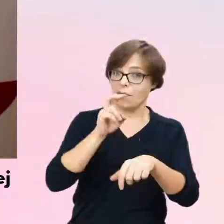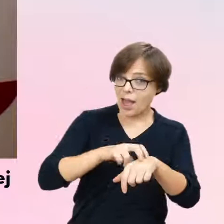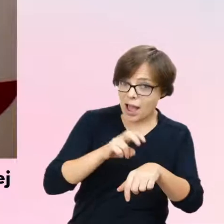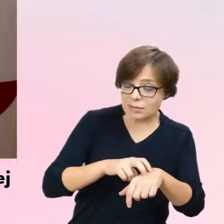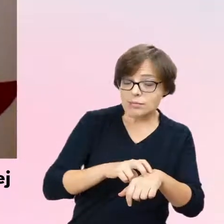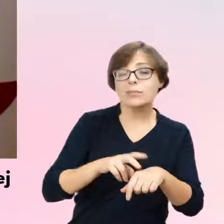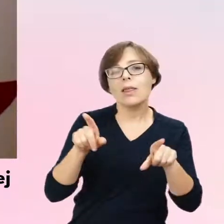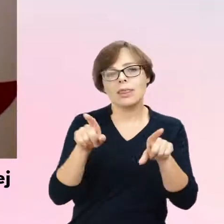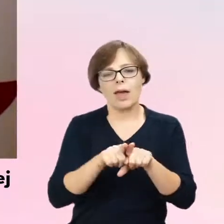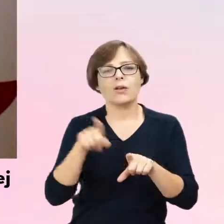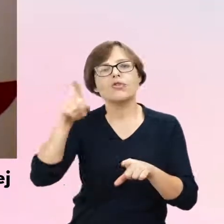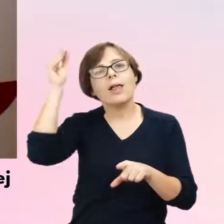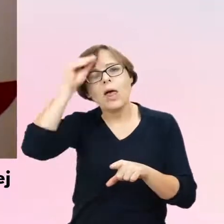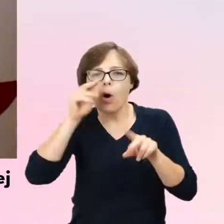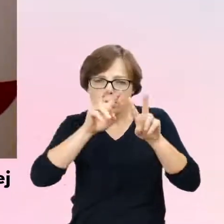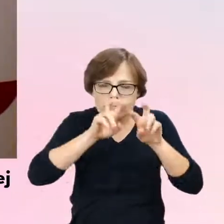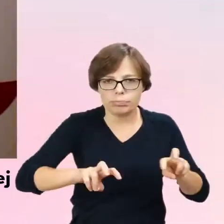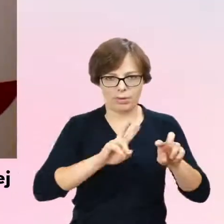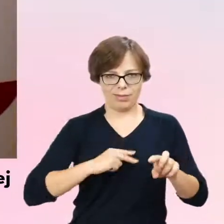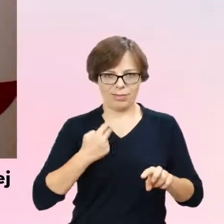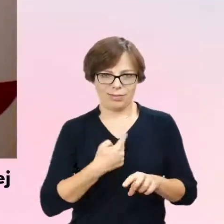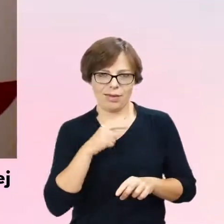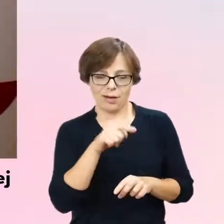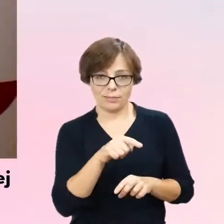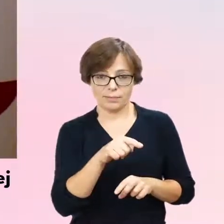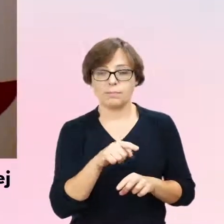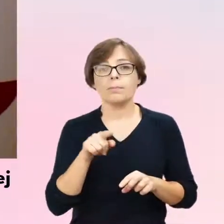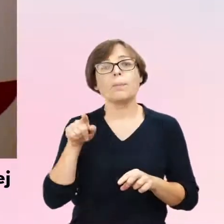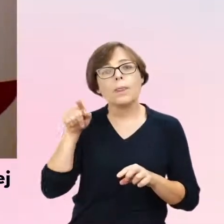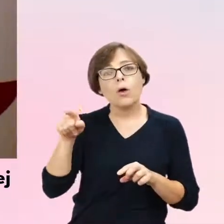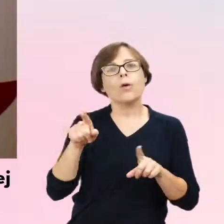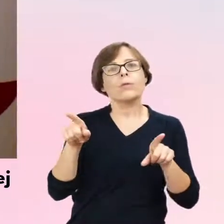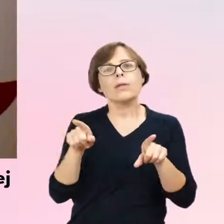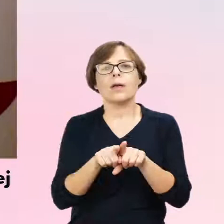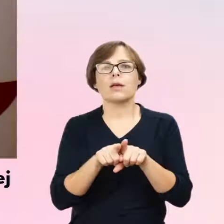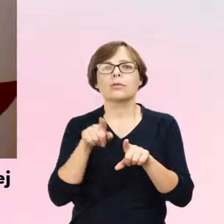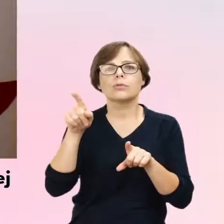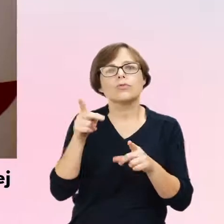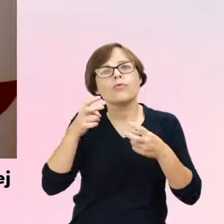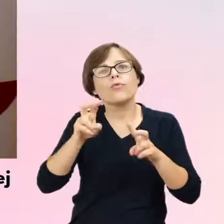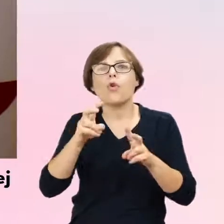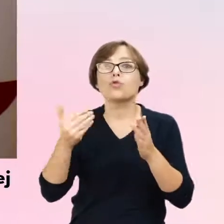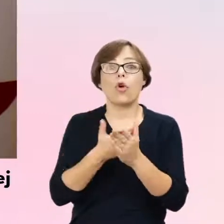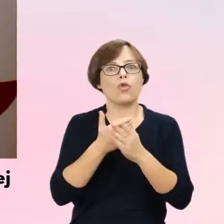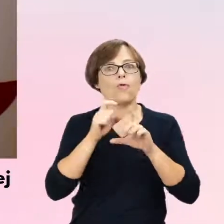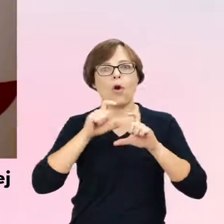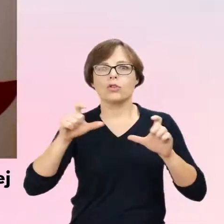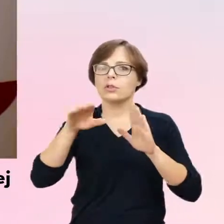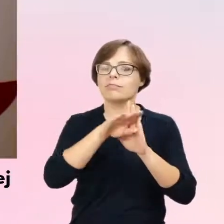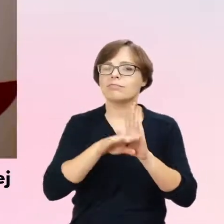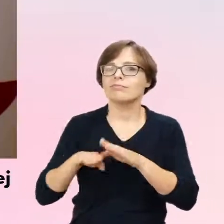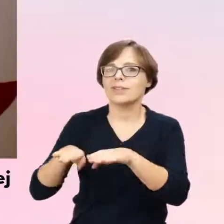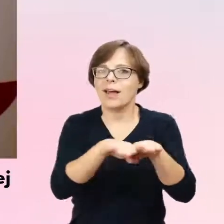naukowo, czerpiąc przy tym, zarazem współtworząc też nowoczesne standardy, współczesne